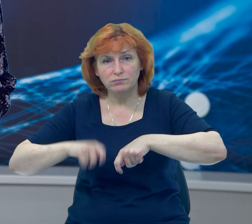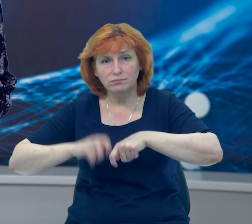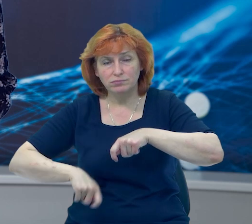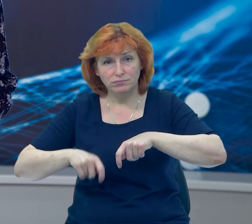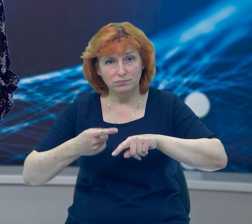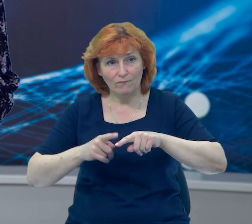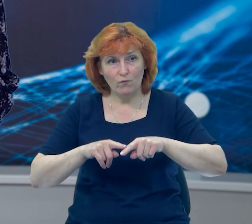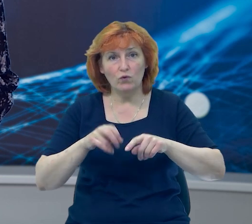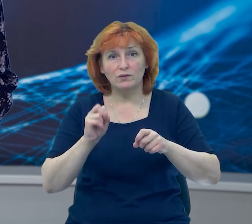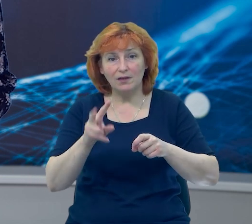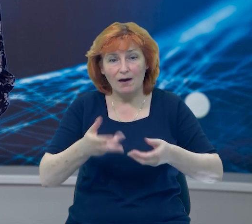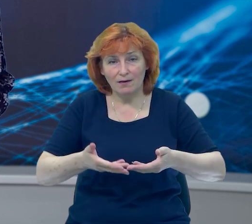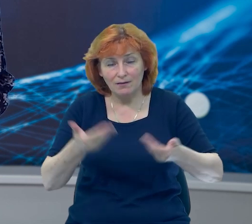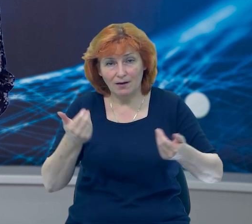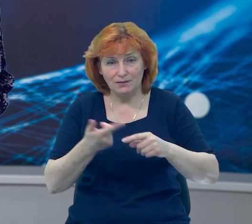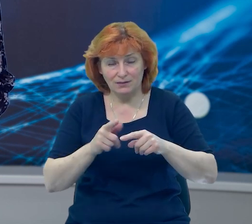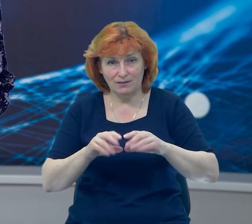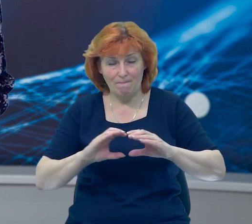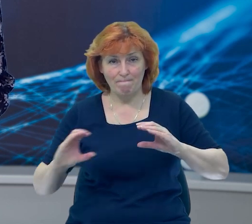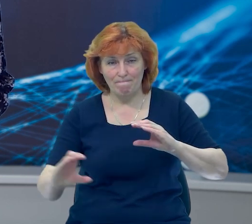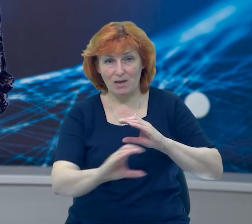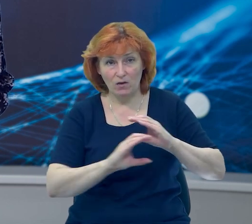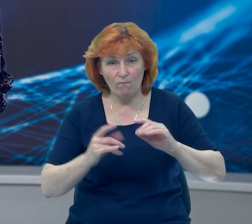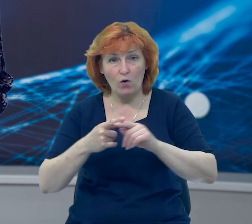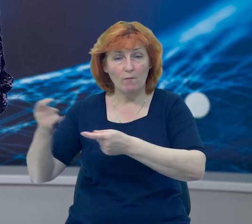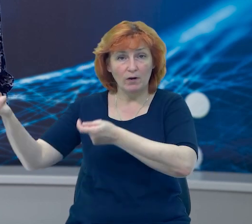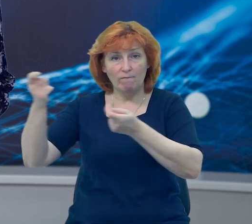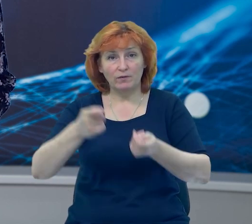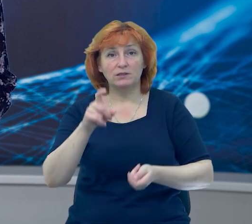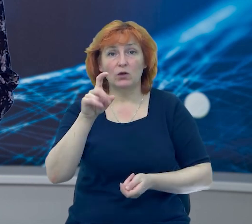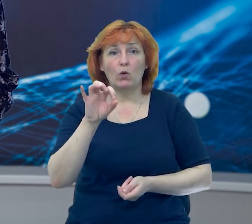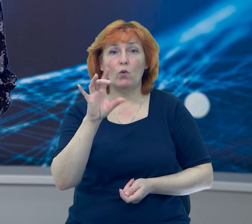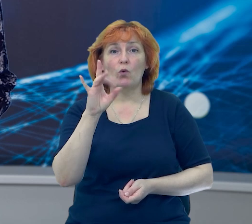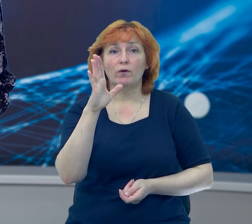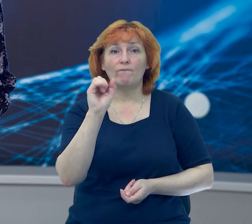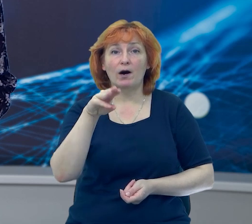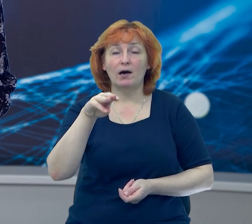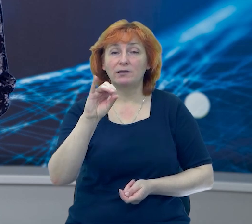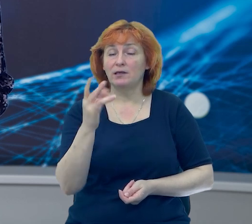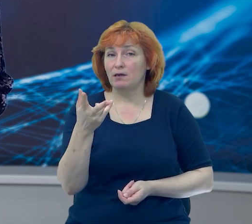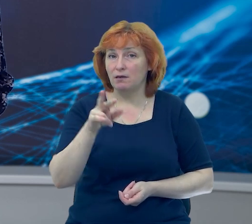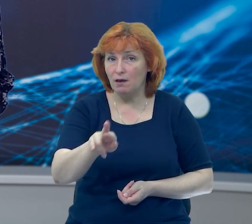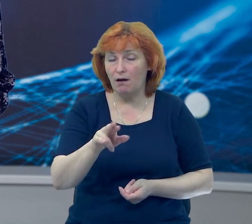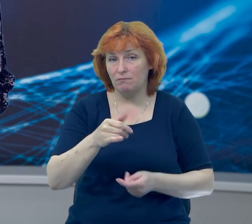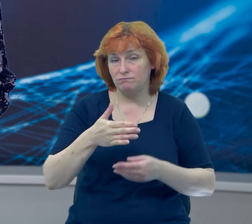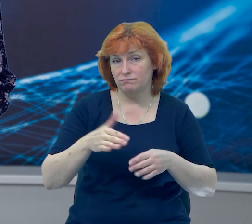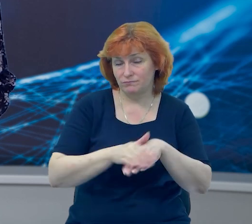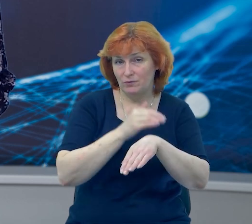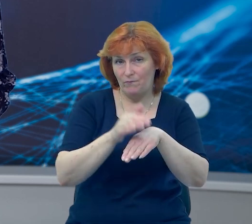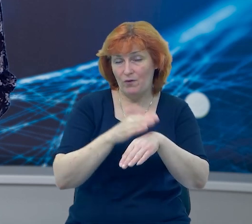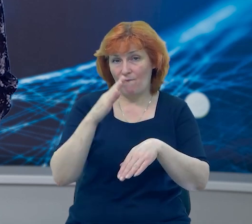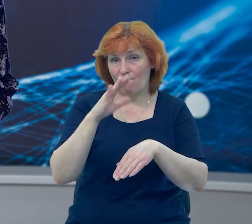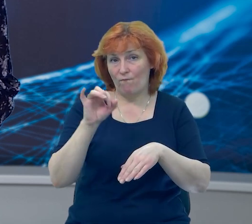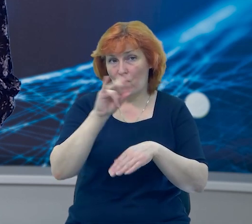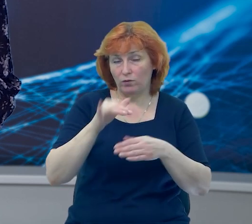для розмінування приїхав до України з Хорватії. Його українським рятувальникам надав фонд Говарда Баффета. В Україні їх